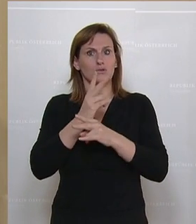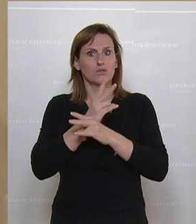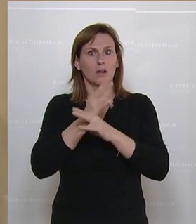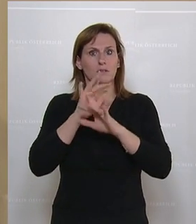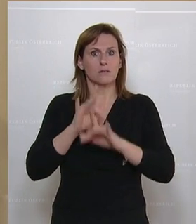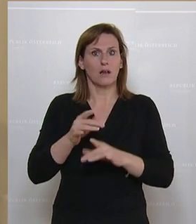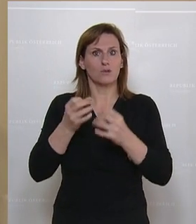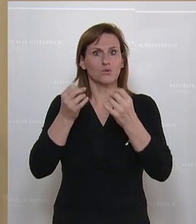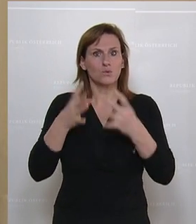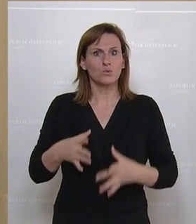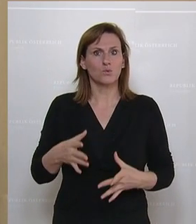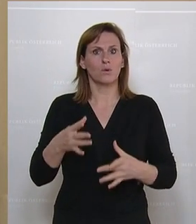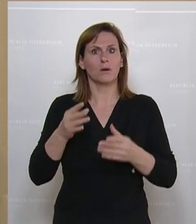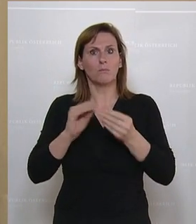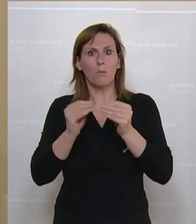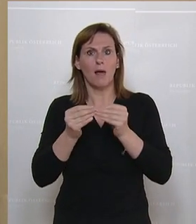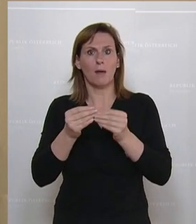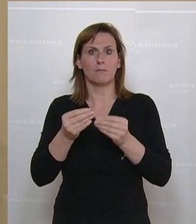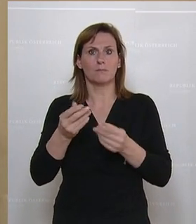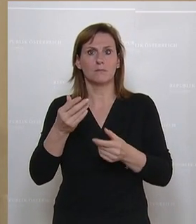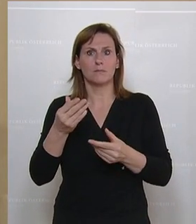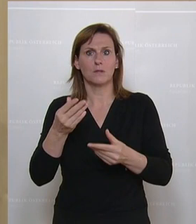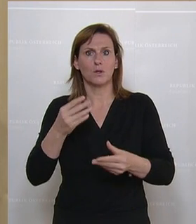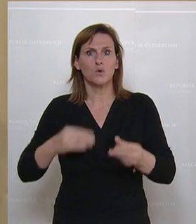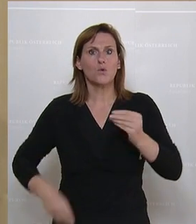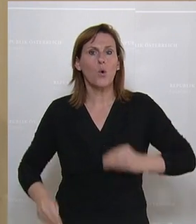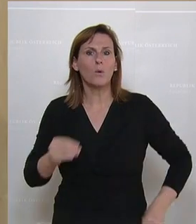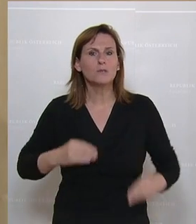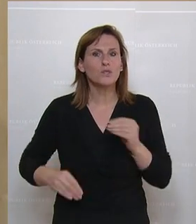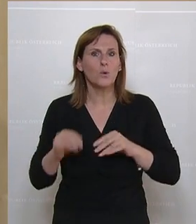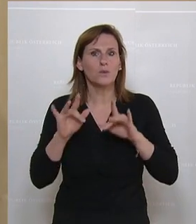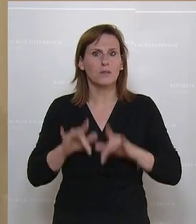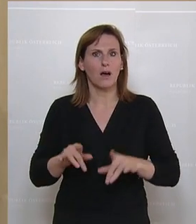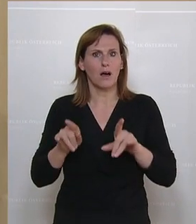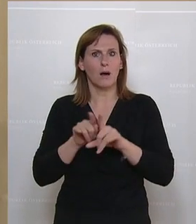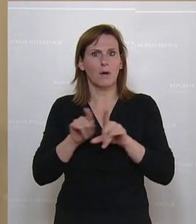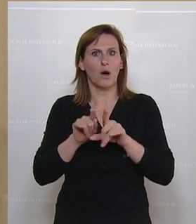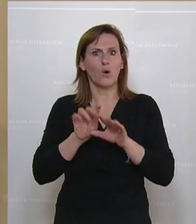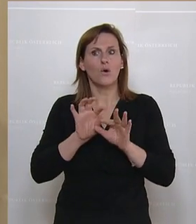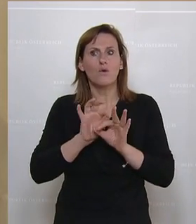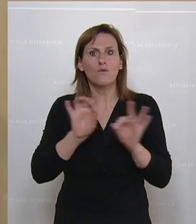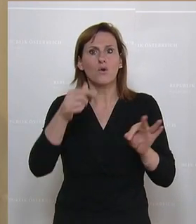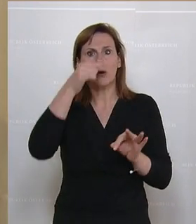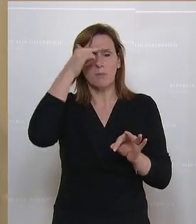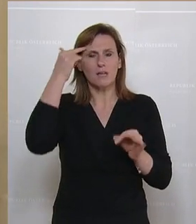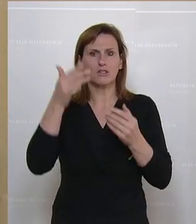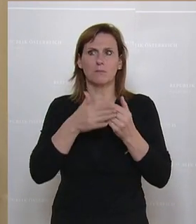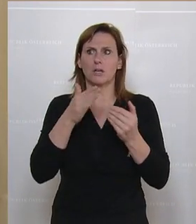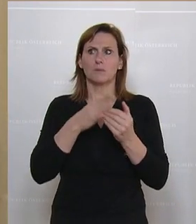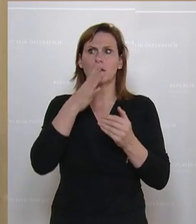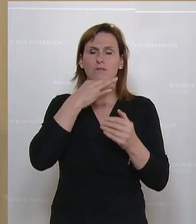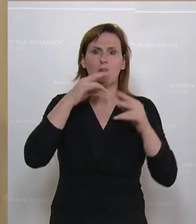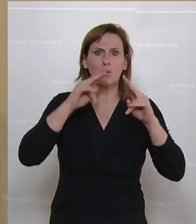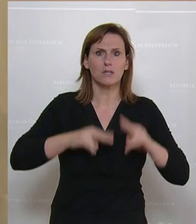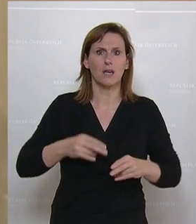Korruptionsproblem. Aber unsere Entwicklungszusammenarbeit richtet sich auf die Menschen. Das ist Frauenrechte, das ist